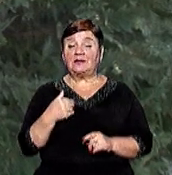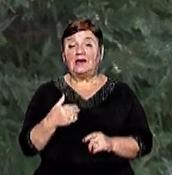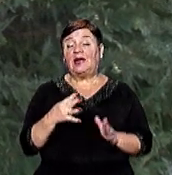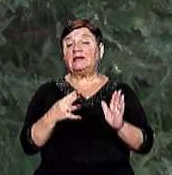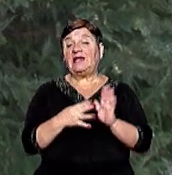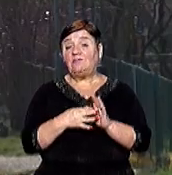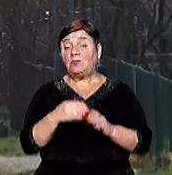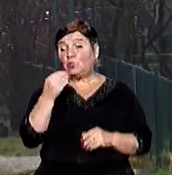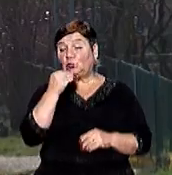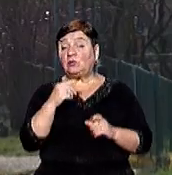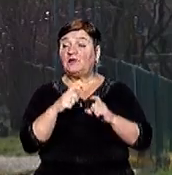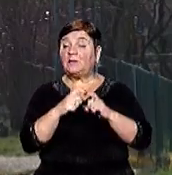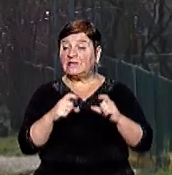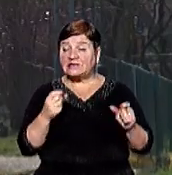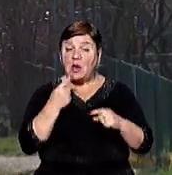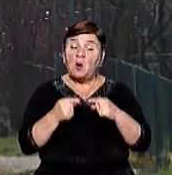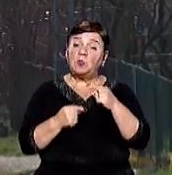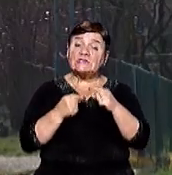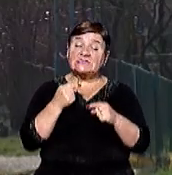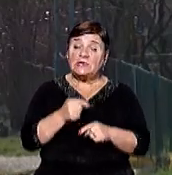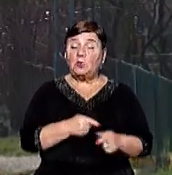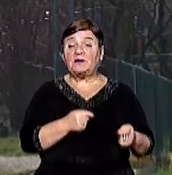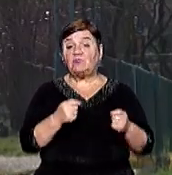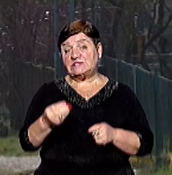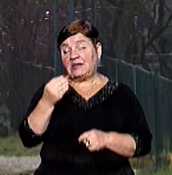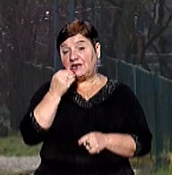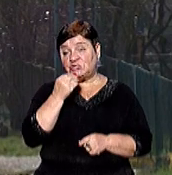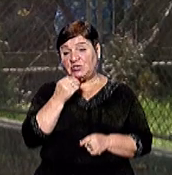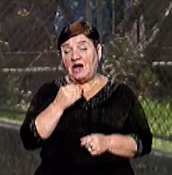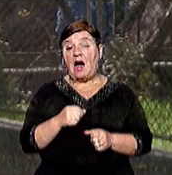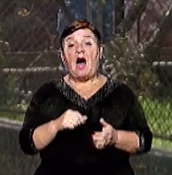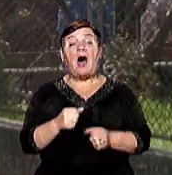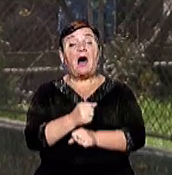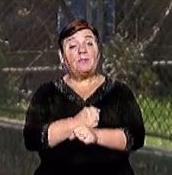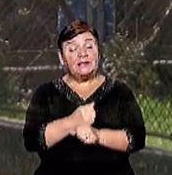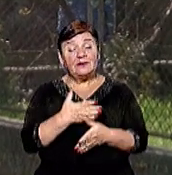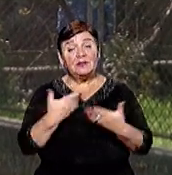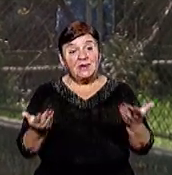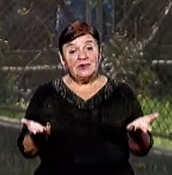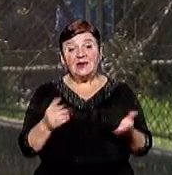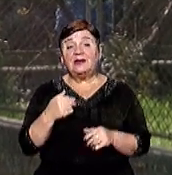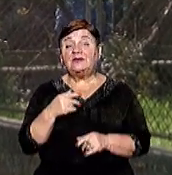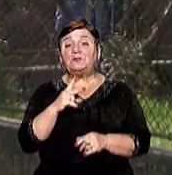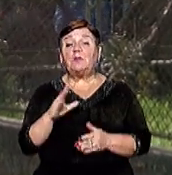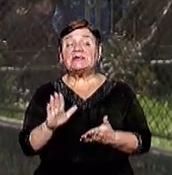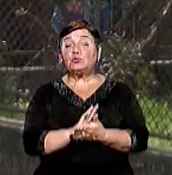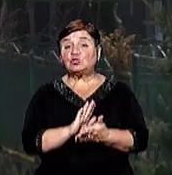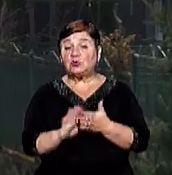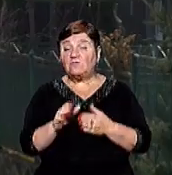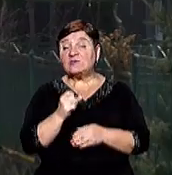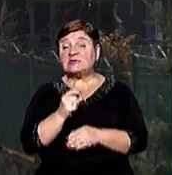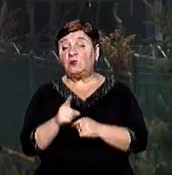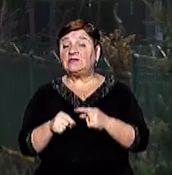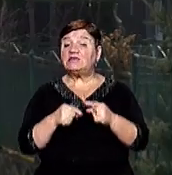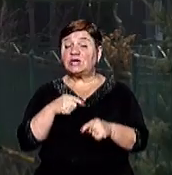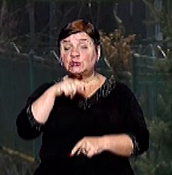дев'ять продуктових магазинів, куди постійно привозять харчі Аптек немає. З 27 березня ліки можна буде безкоштовно замовити